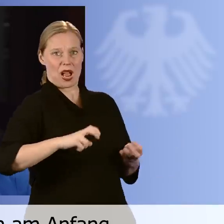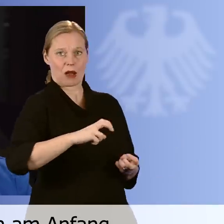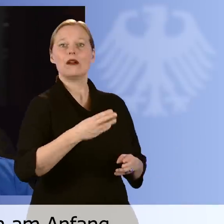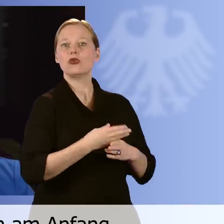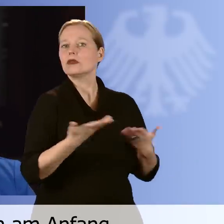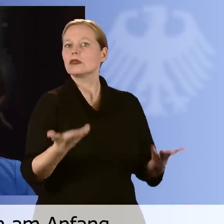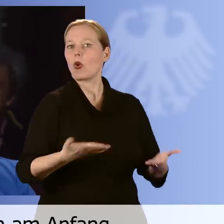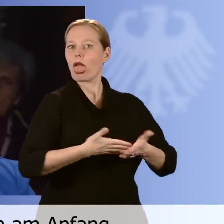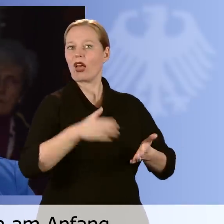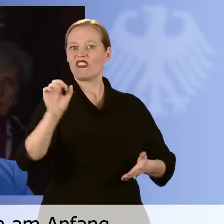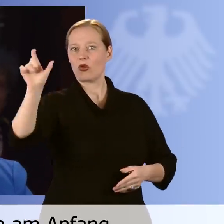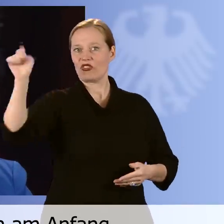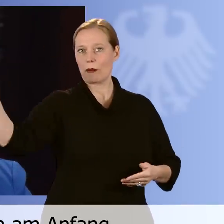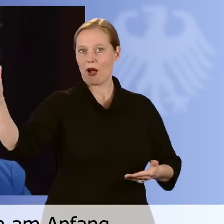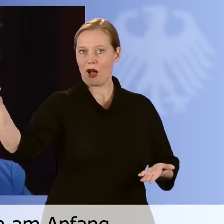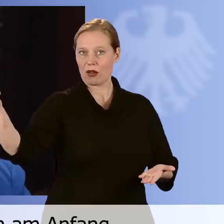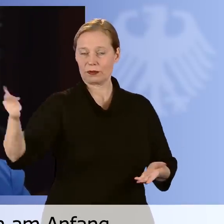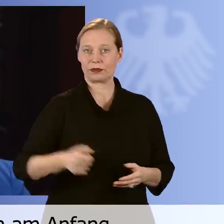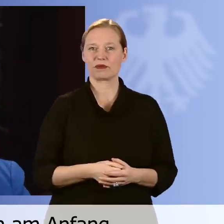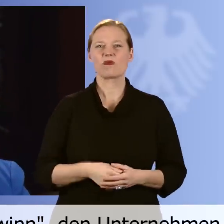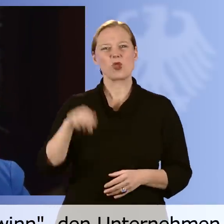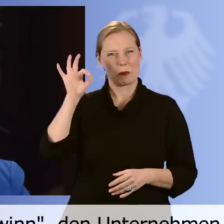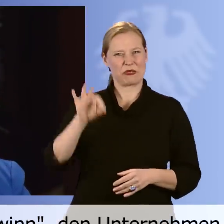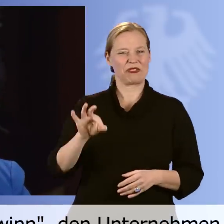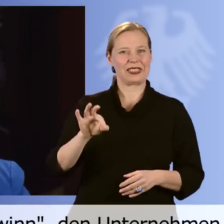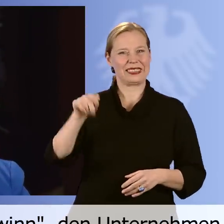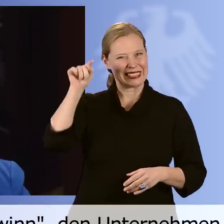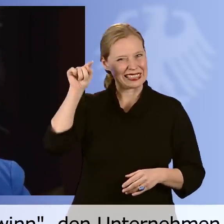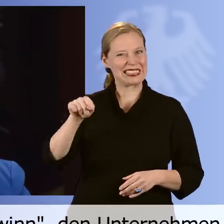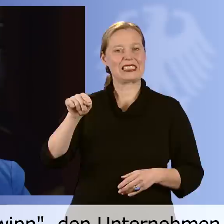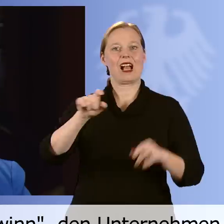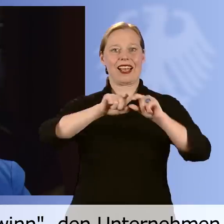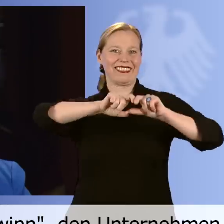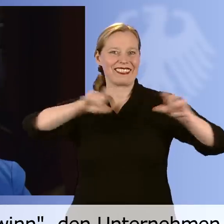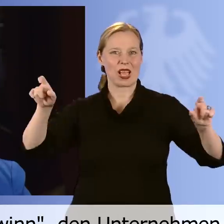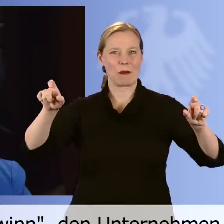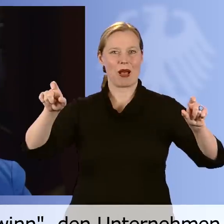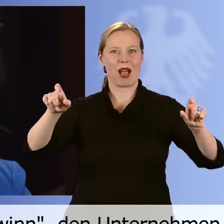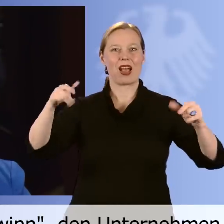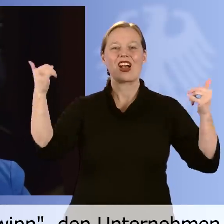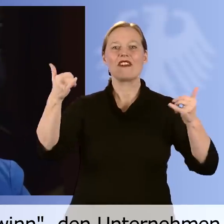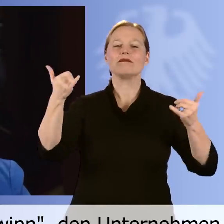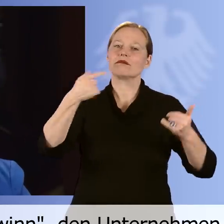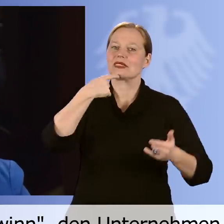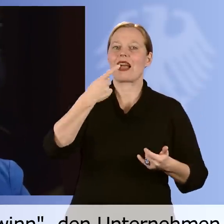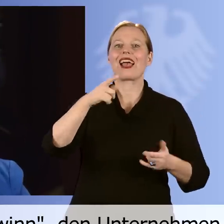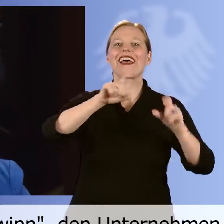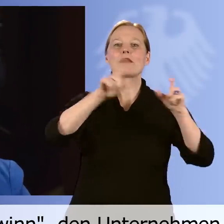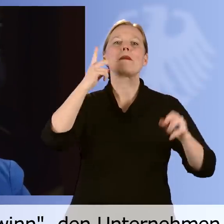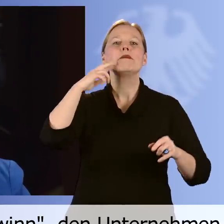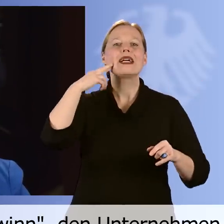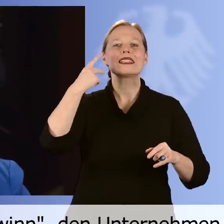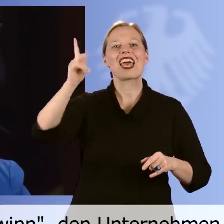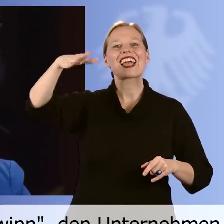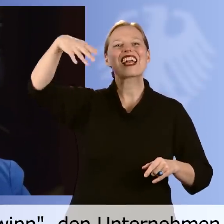auch schon hängen bleibt. Und ich denke, dass wir genau an dem Punkt genau dieses Thema des Gewinns, wie wir es ja extra auch genannt